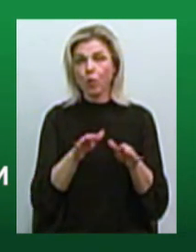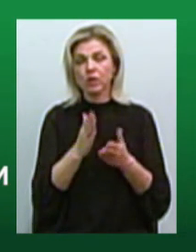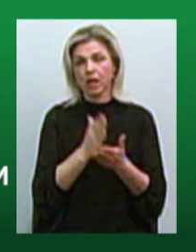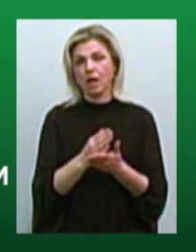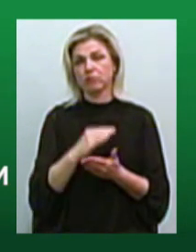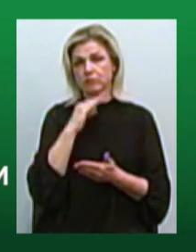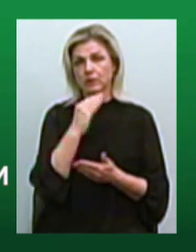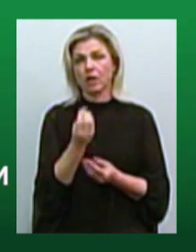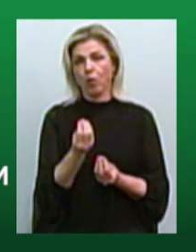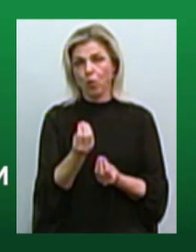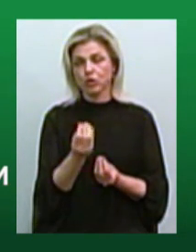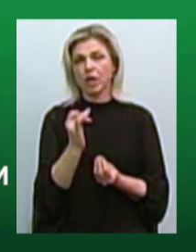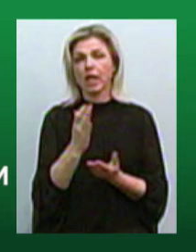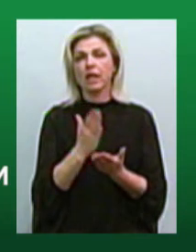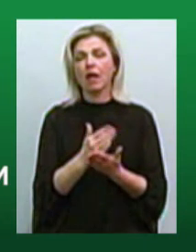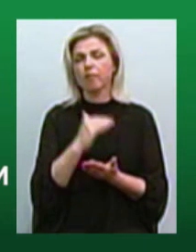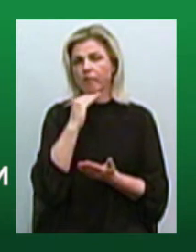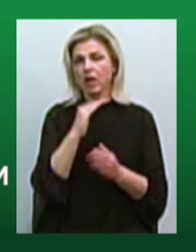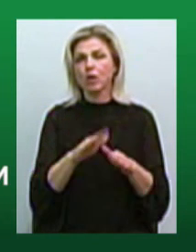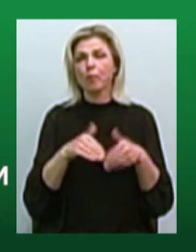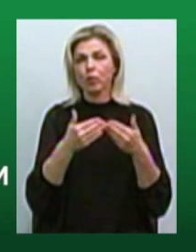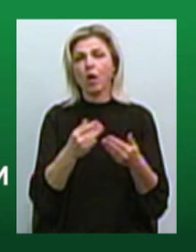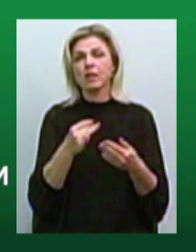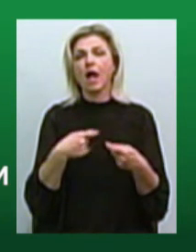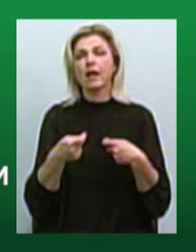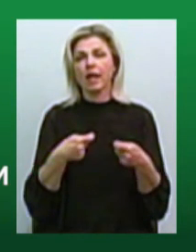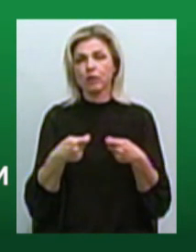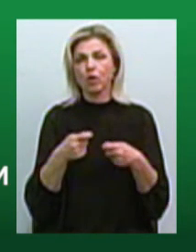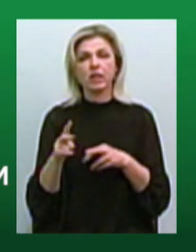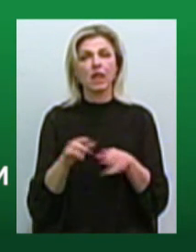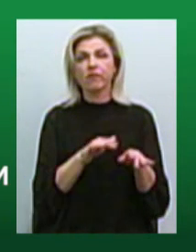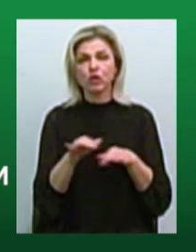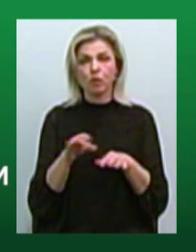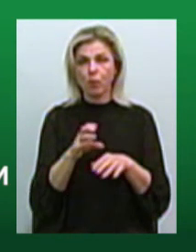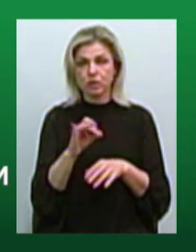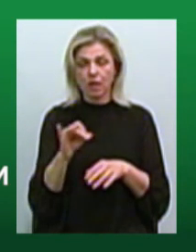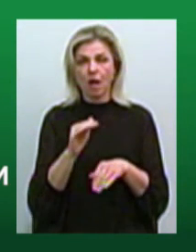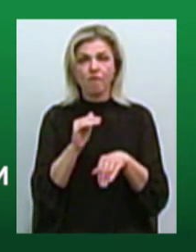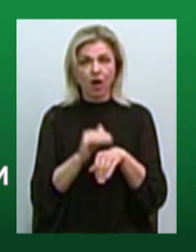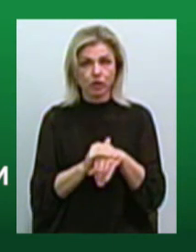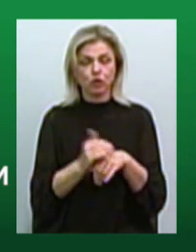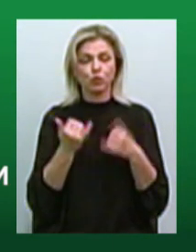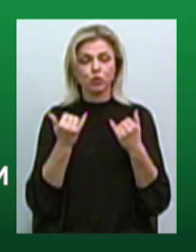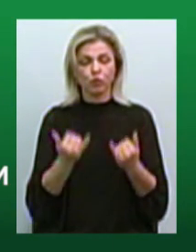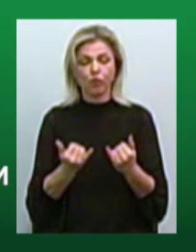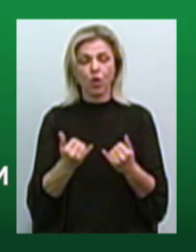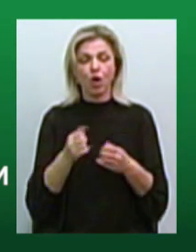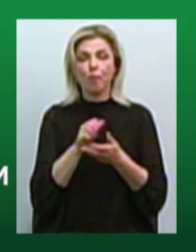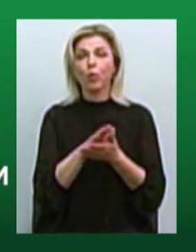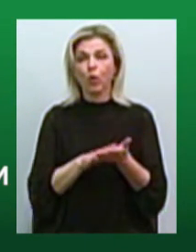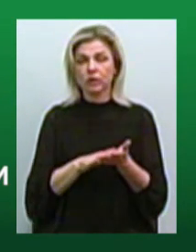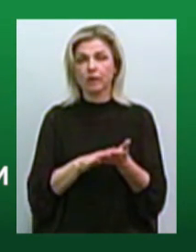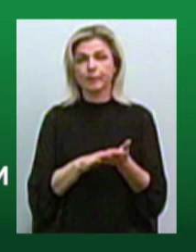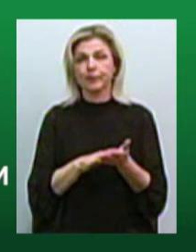достатня пропозиція на ринку комерційної нерухомості. Тобто фактично сьогодні, продовжуючи